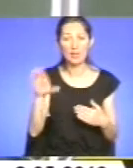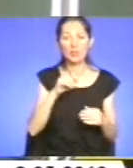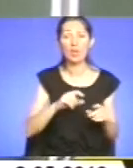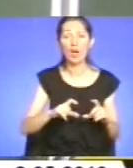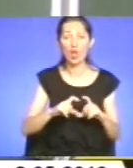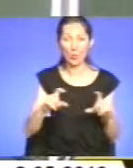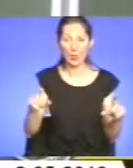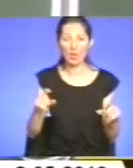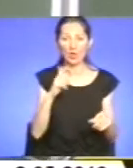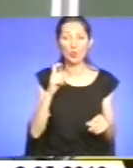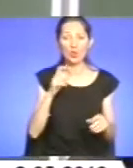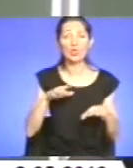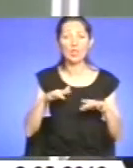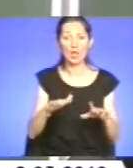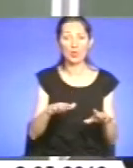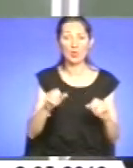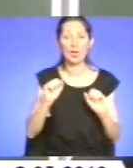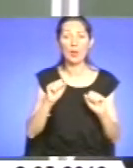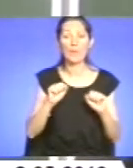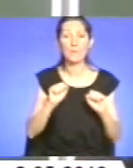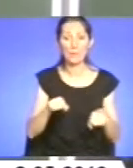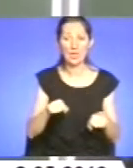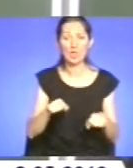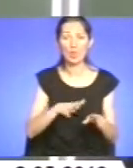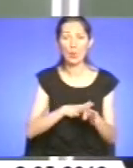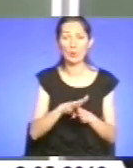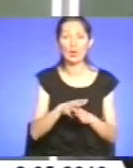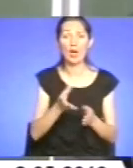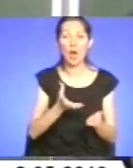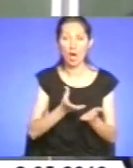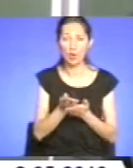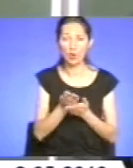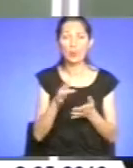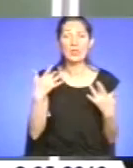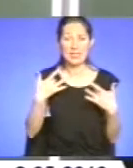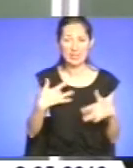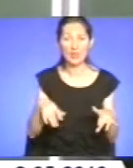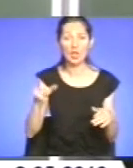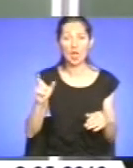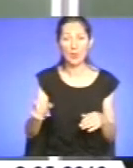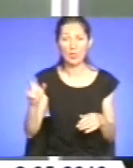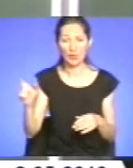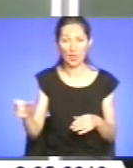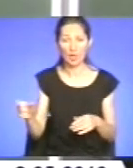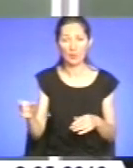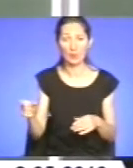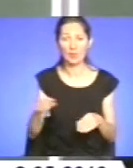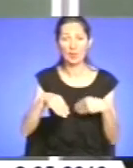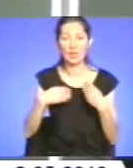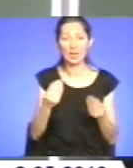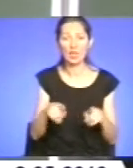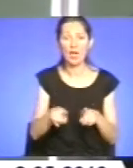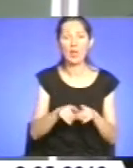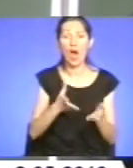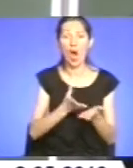господарської діяльності, правомірність та повнота розрахунку при звільненні працівників, надання та